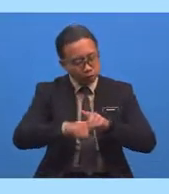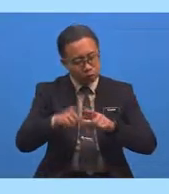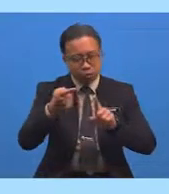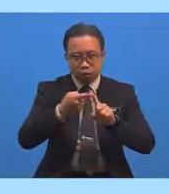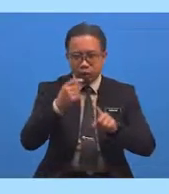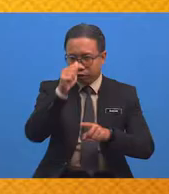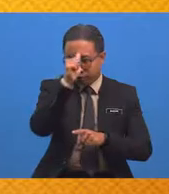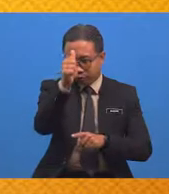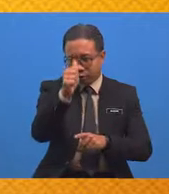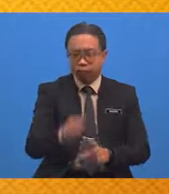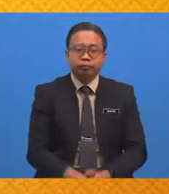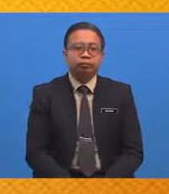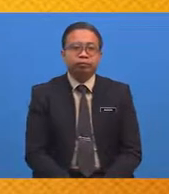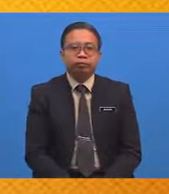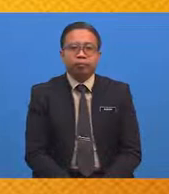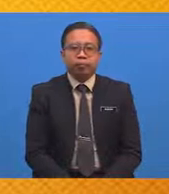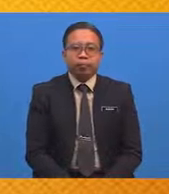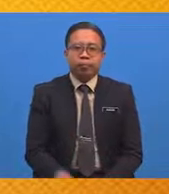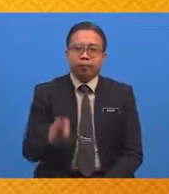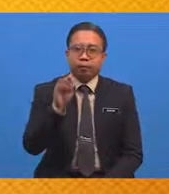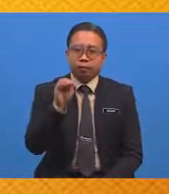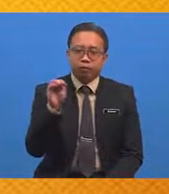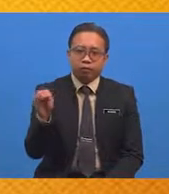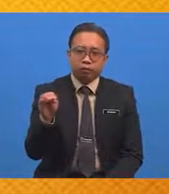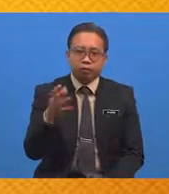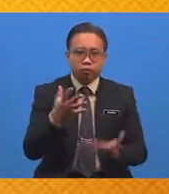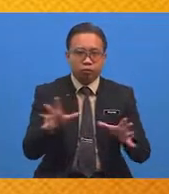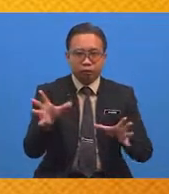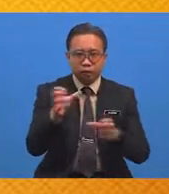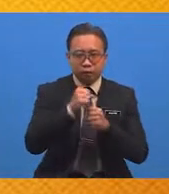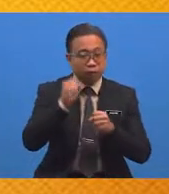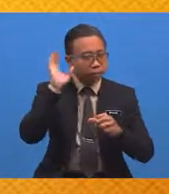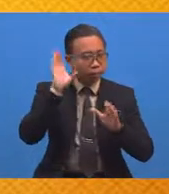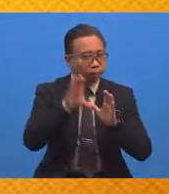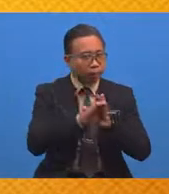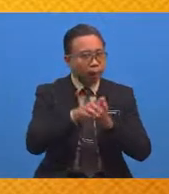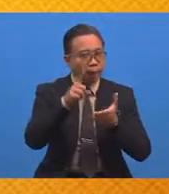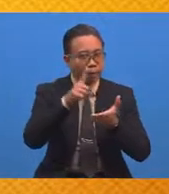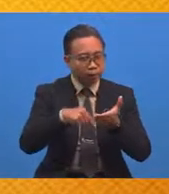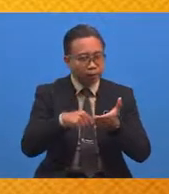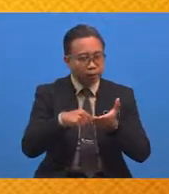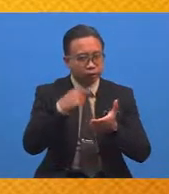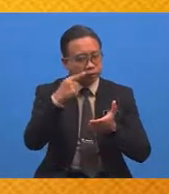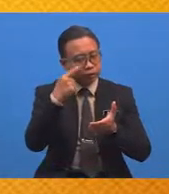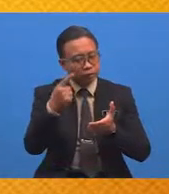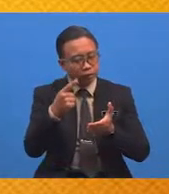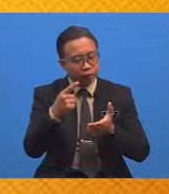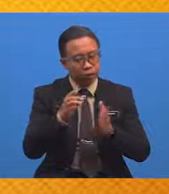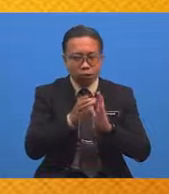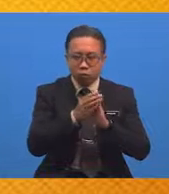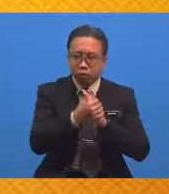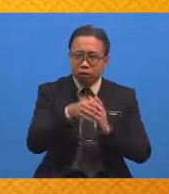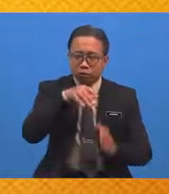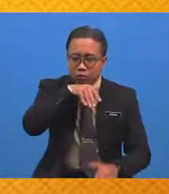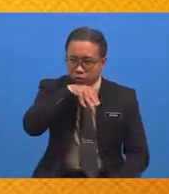Murid-murid Sudah dapat gambaran Apa yang disabdakan oleh Rasulullah S.A